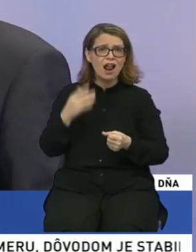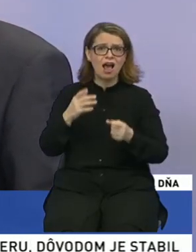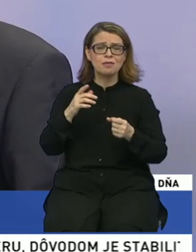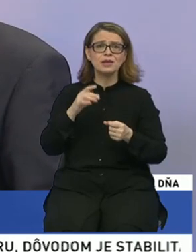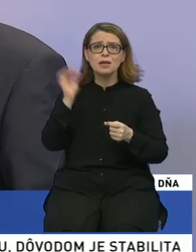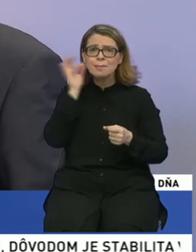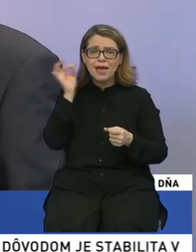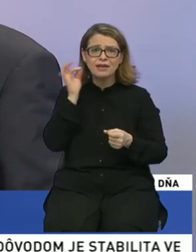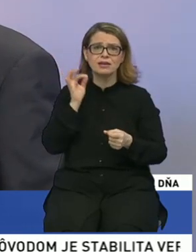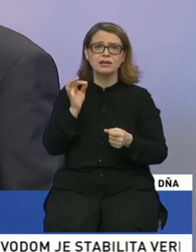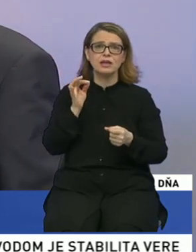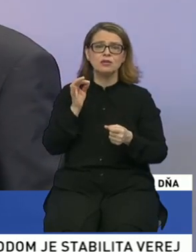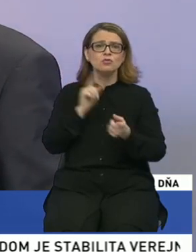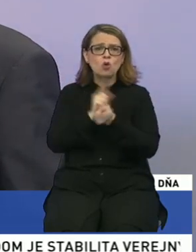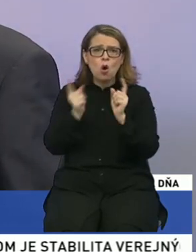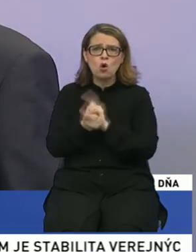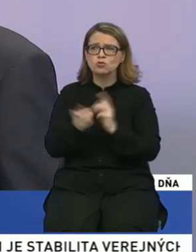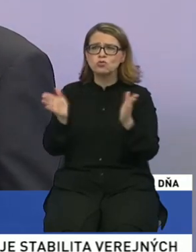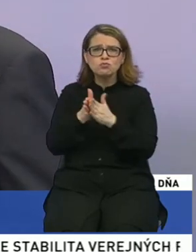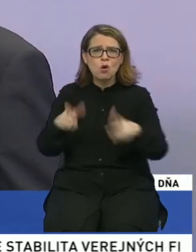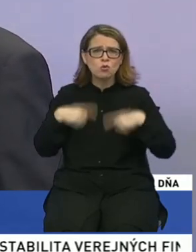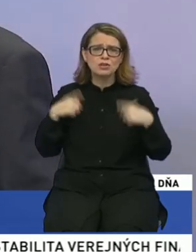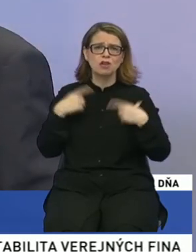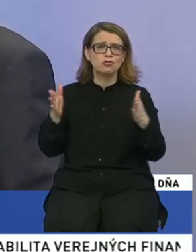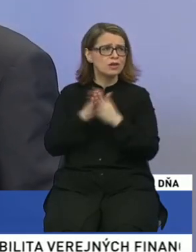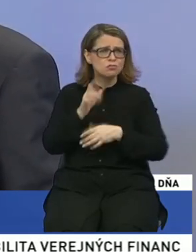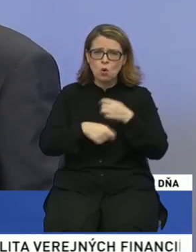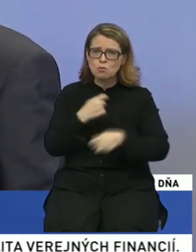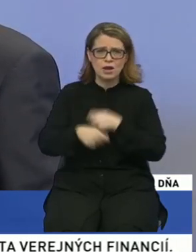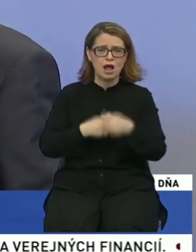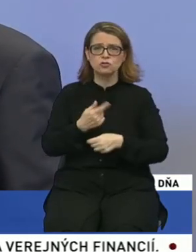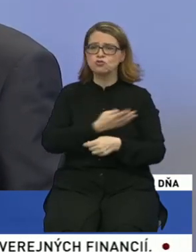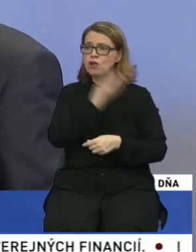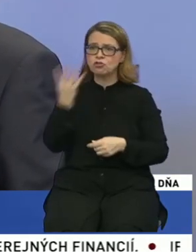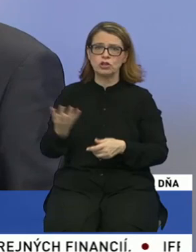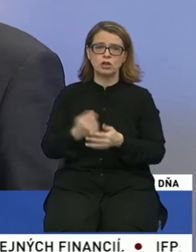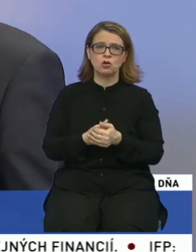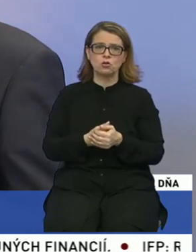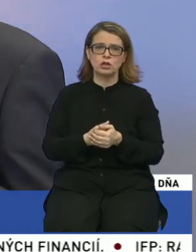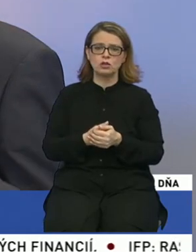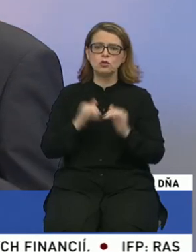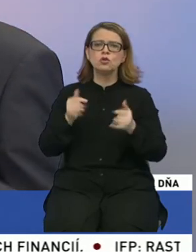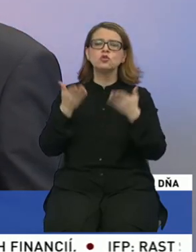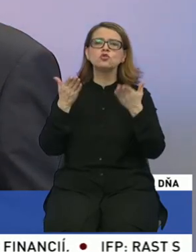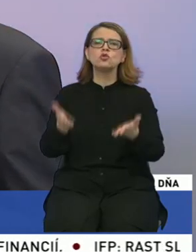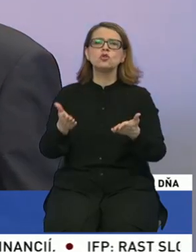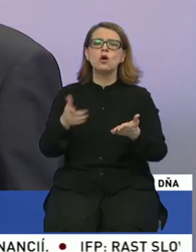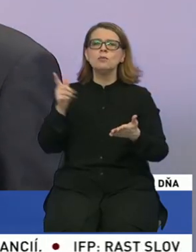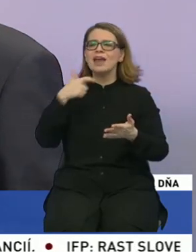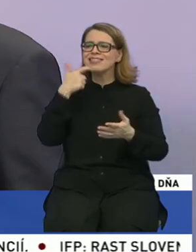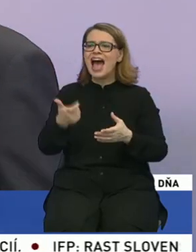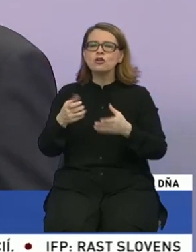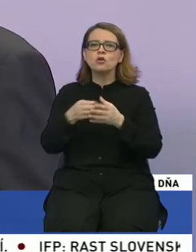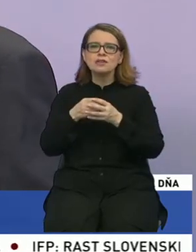pekný koncenzus a spolunážívanie spoluprácu počas týchto štyroch rokov. Sú to pre národnostné